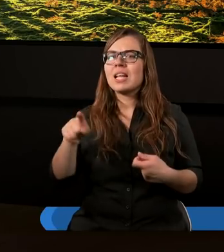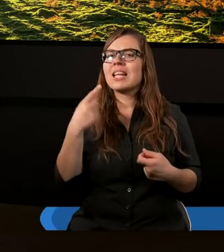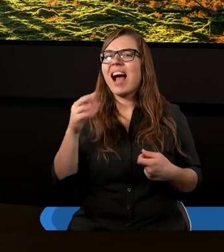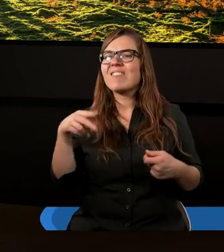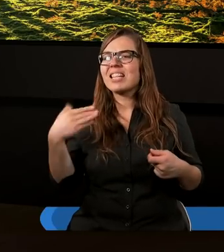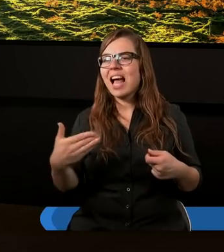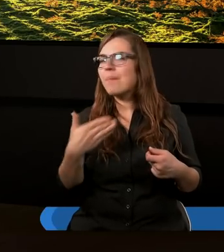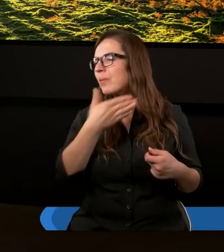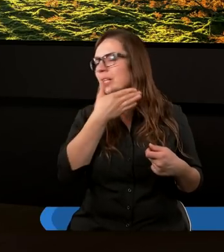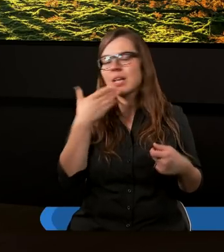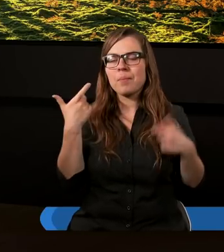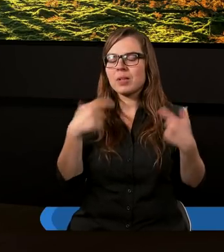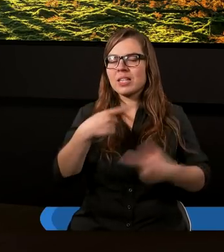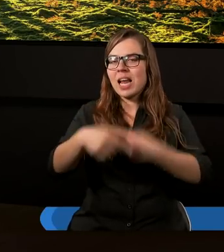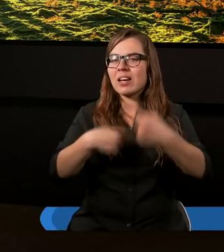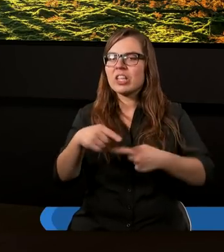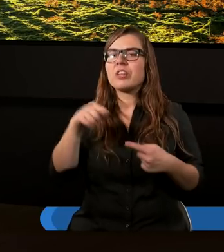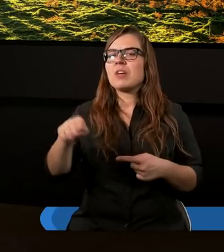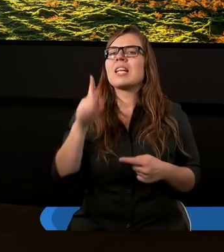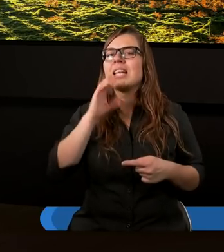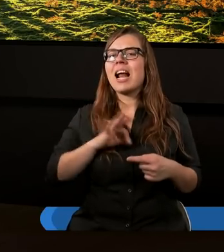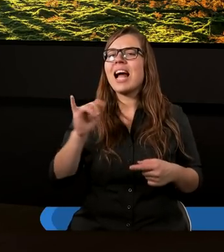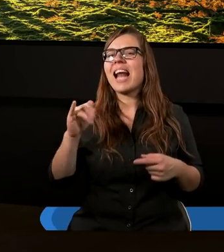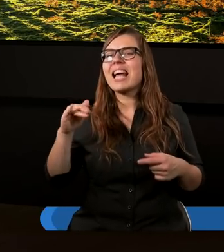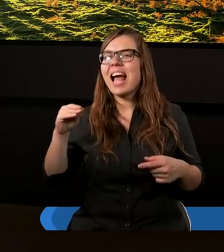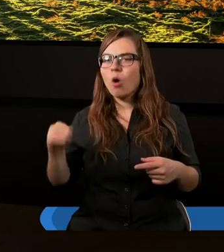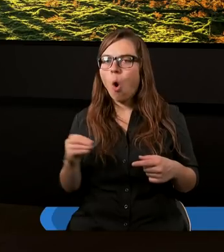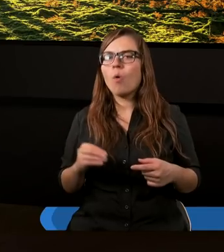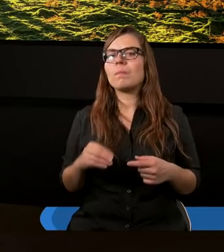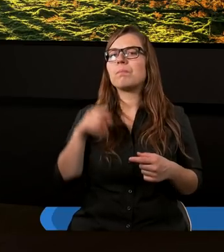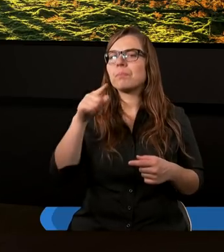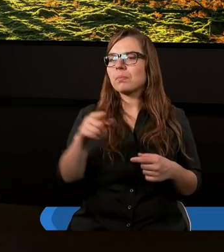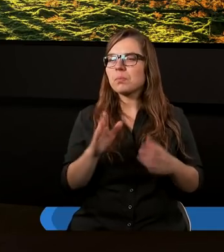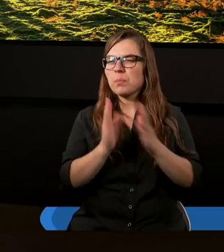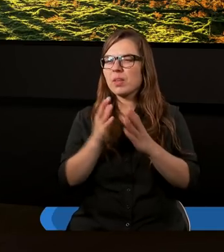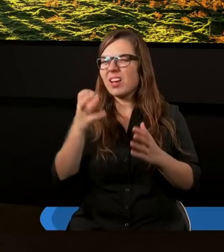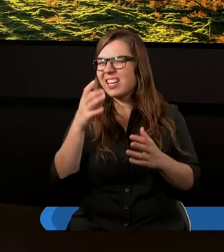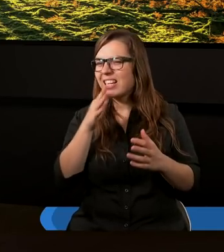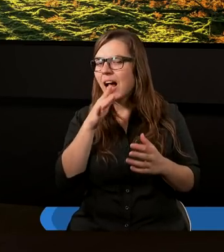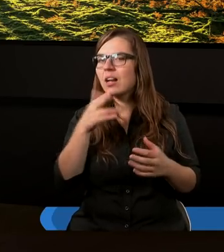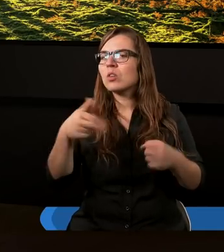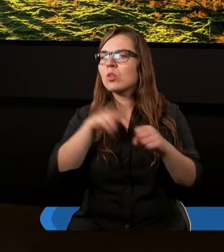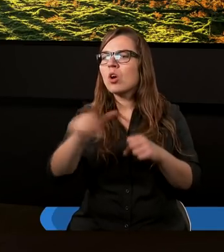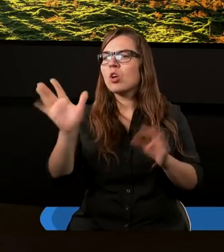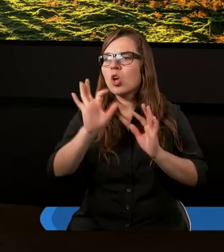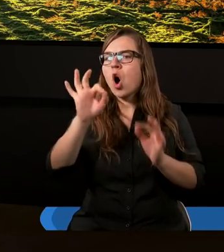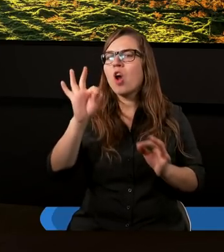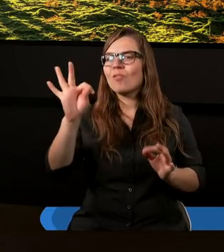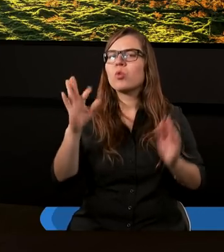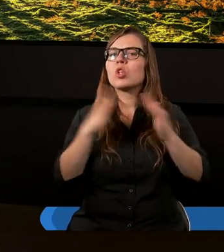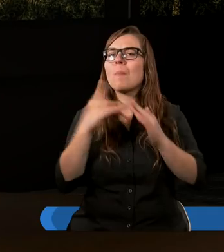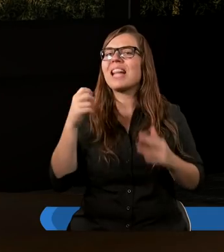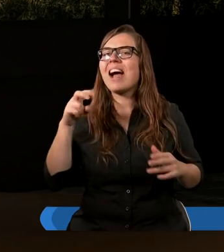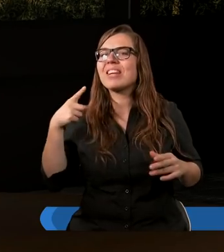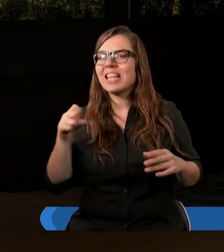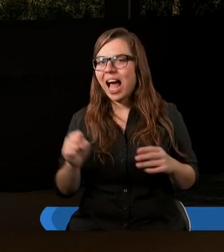Dawidem. Nie mamy dziedzictwa z synem Isajego. Do namiotów swoich o Izraelu, teraz trosz się ty o swój dom Dawidzie.